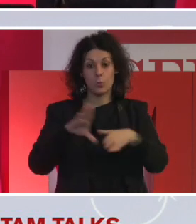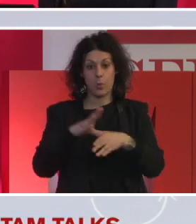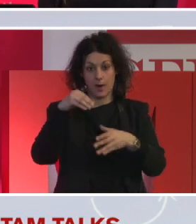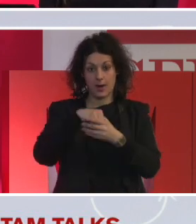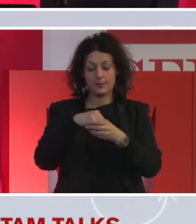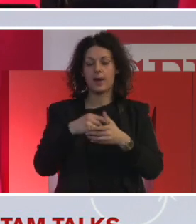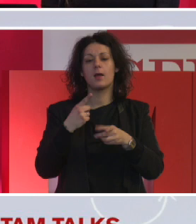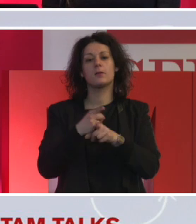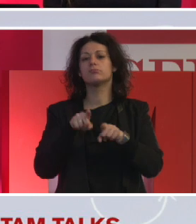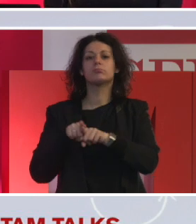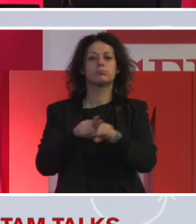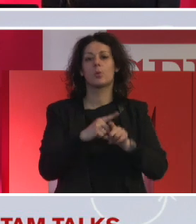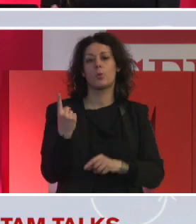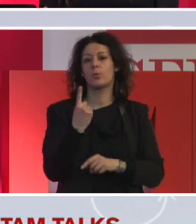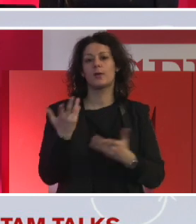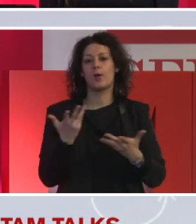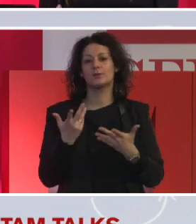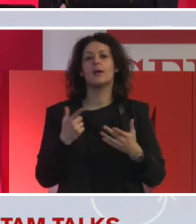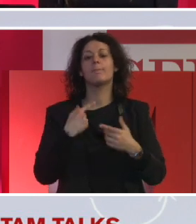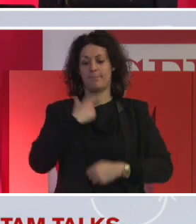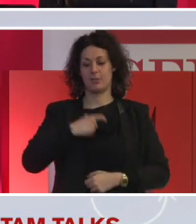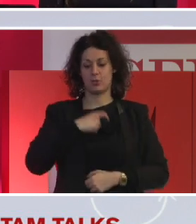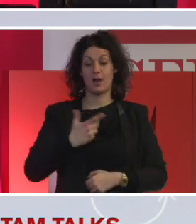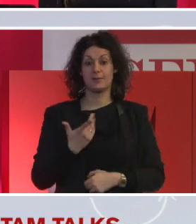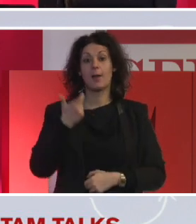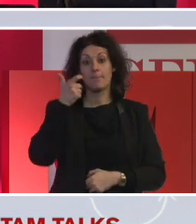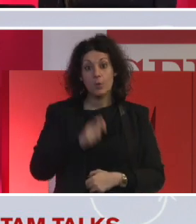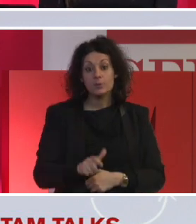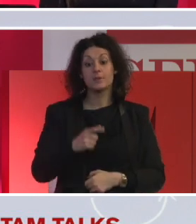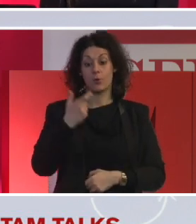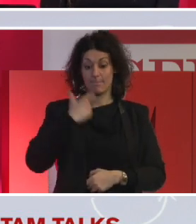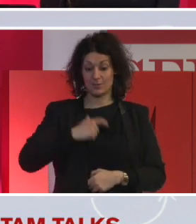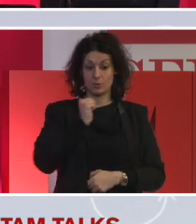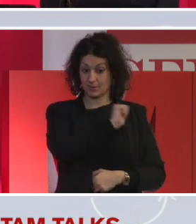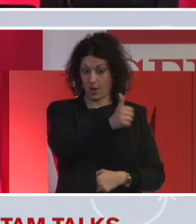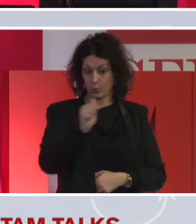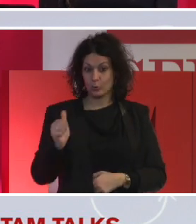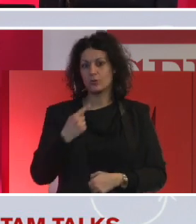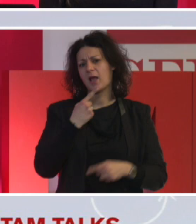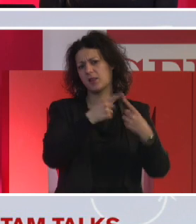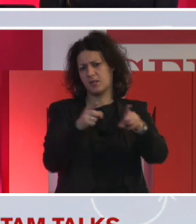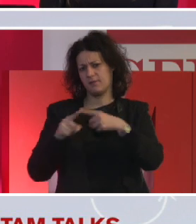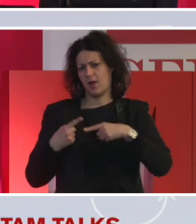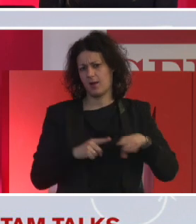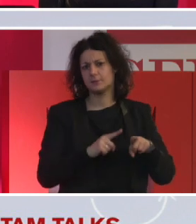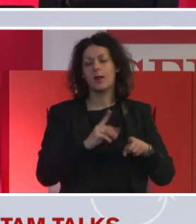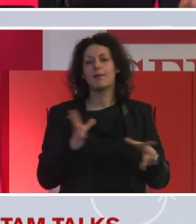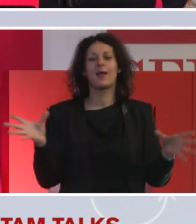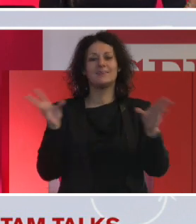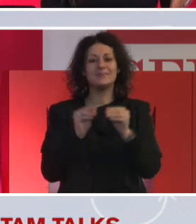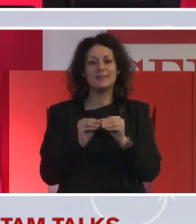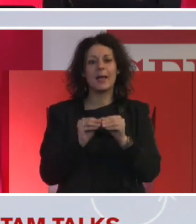credono veramente che le differenze in realtà siano proprio quelle che possono portare a vantaggiare le società e non sono gli unici a pensarlo